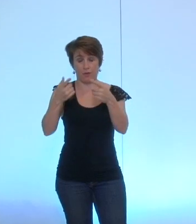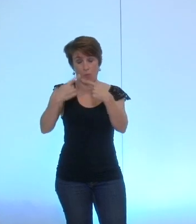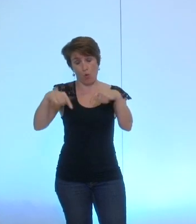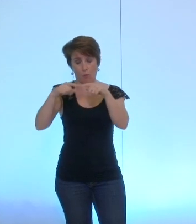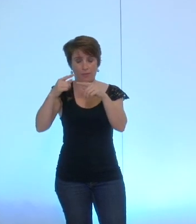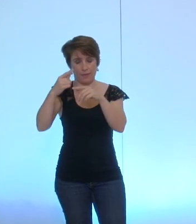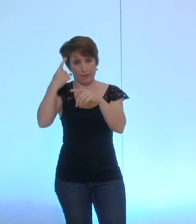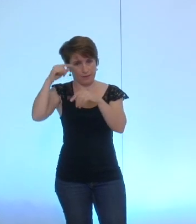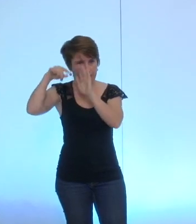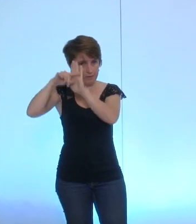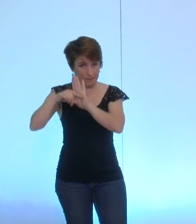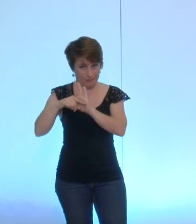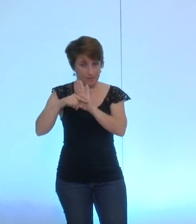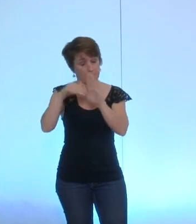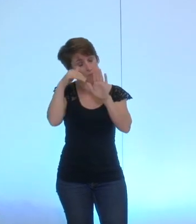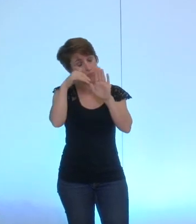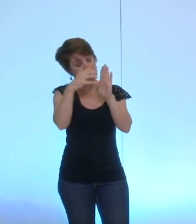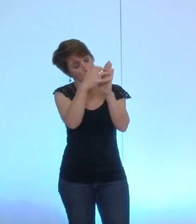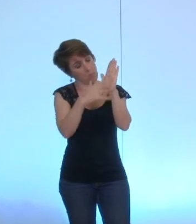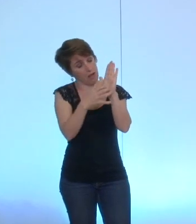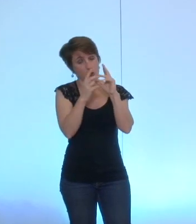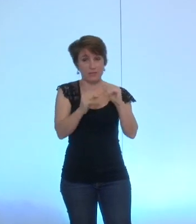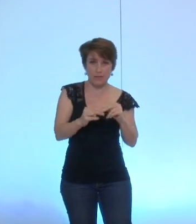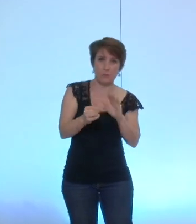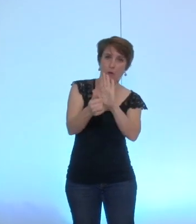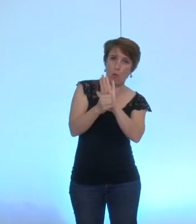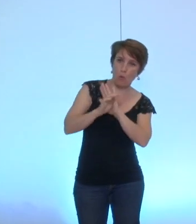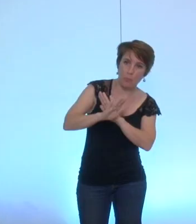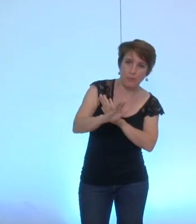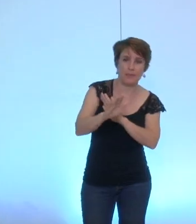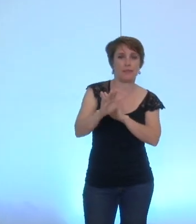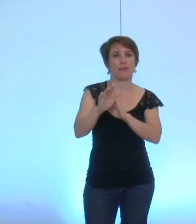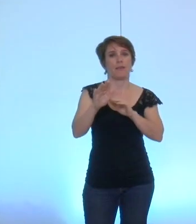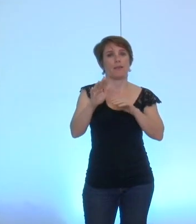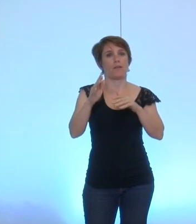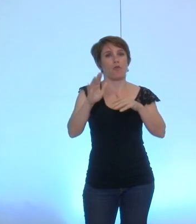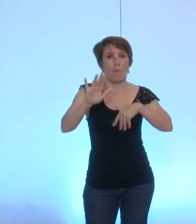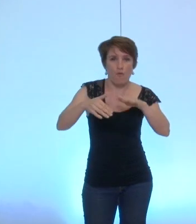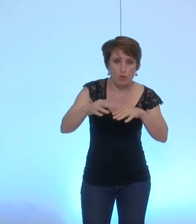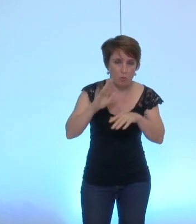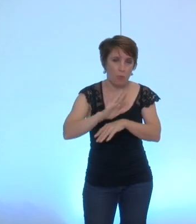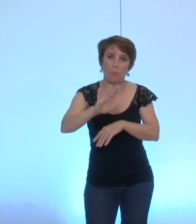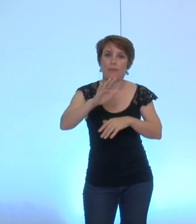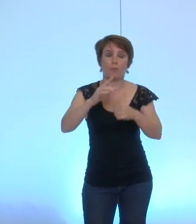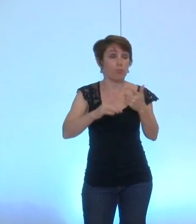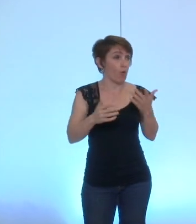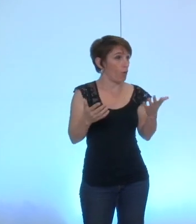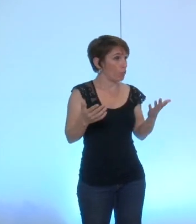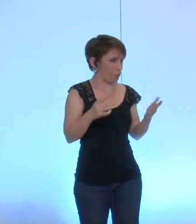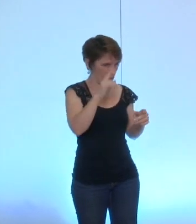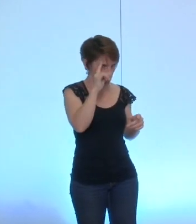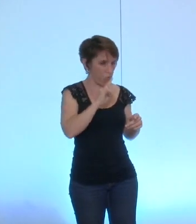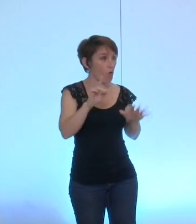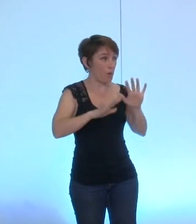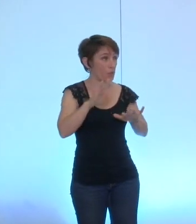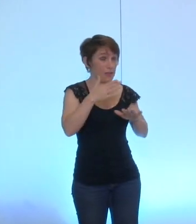et quel pourrait être son rôle donc on va pas maintenant je veux pas rédiger quelque chose mais ça pourrait être intéressant de regarder ce